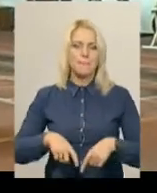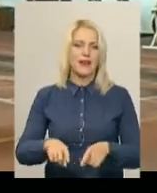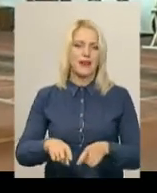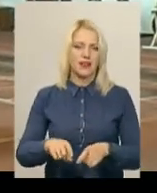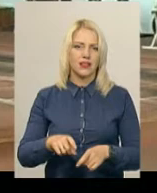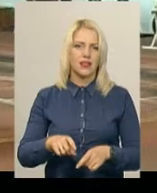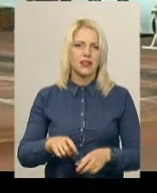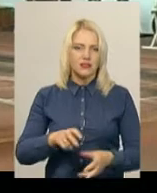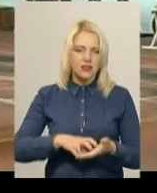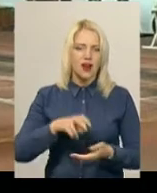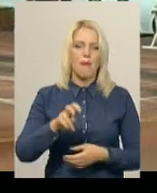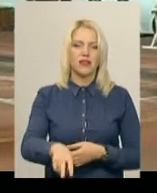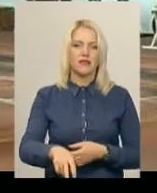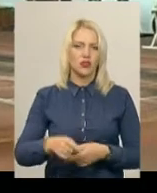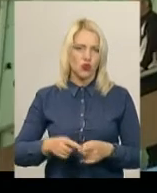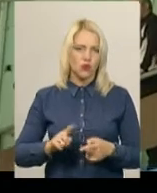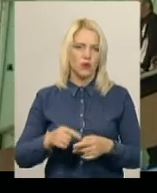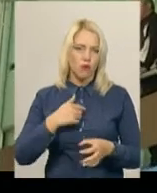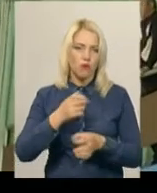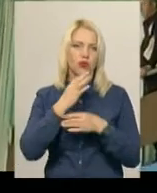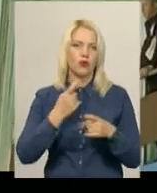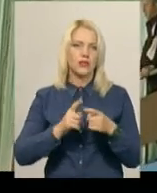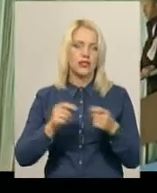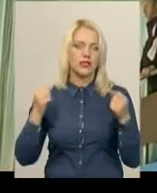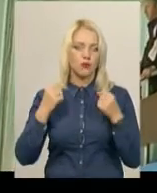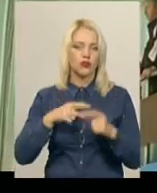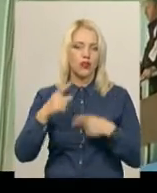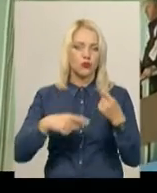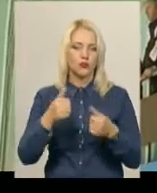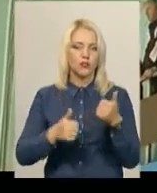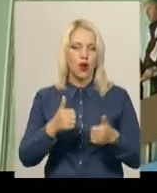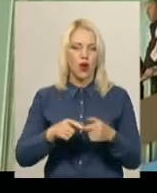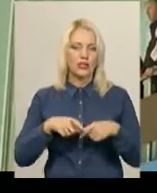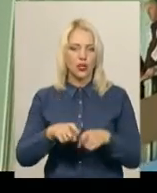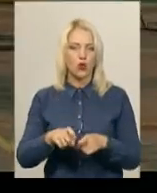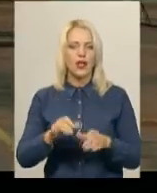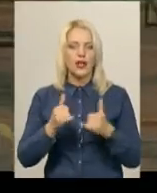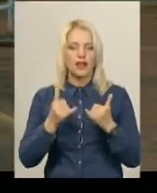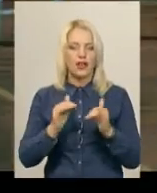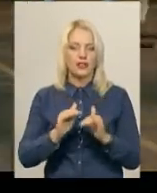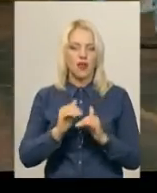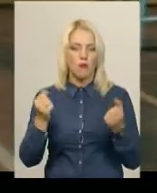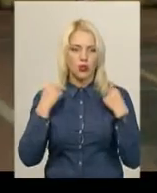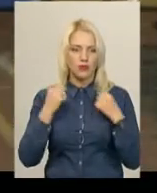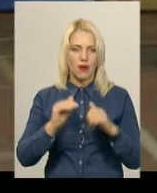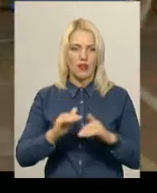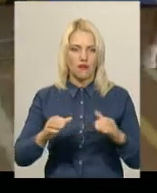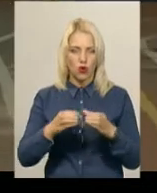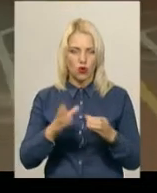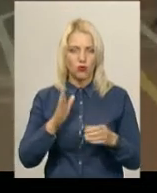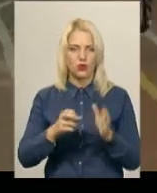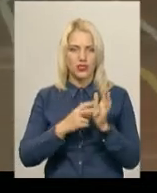вдовжину. Мені подобається цей спорт. Наступні змагання з легкої атлетики для спортсменів молодшої шкільної групи відбудуться 17